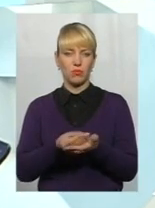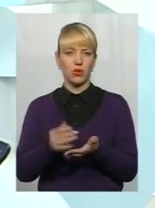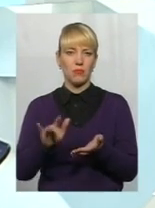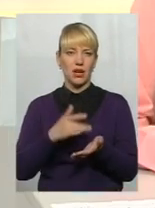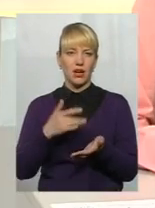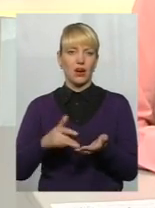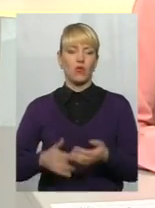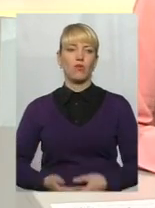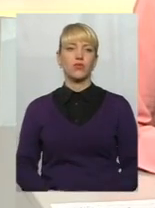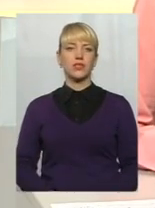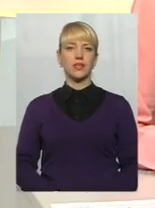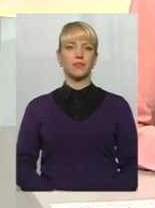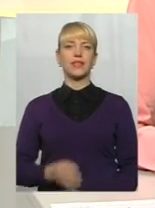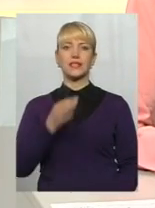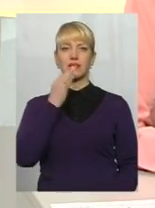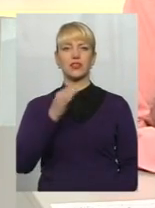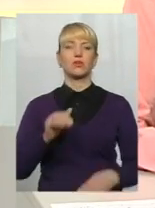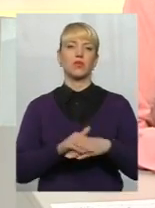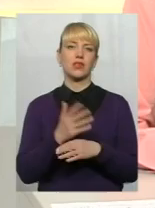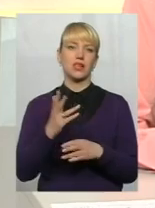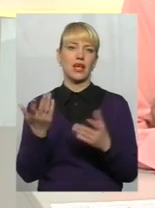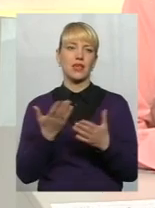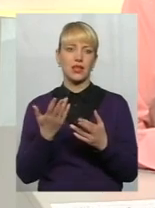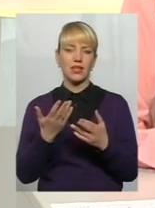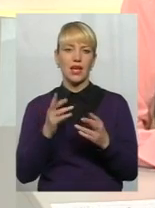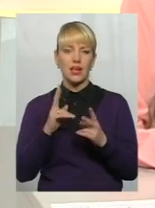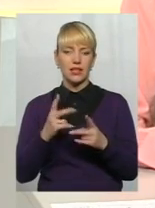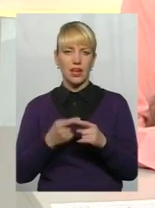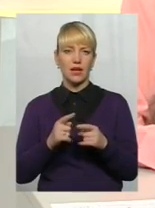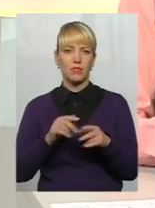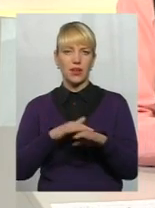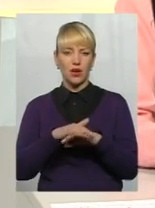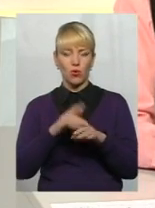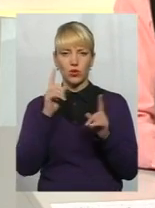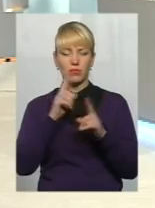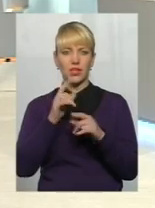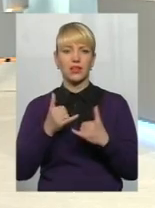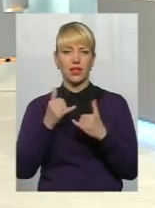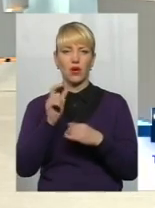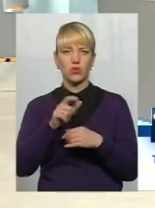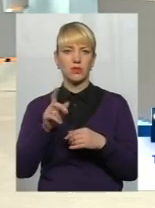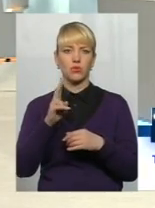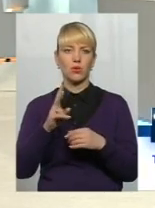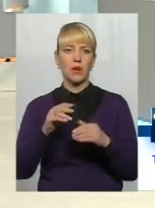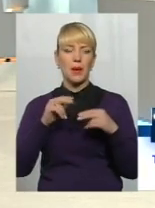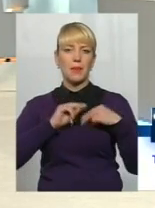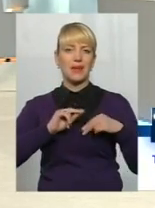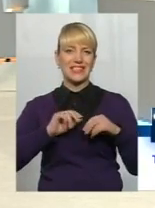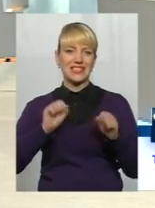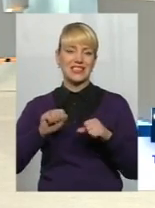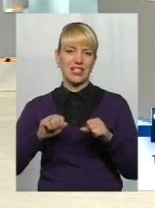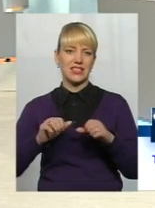Скажіть, будь ласка, а як зміна прожиткового мінімуму для осіб, які втратили працездатність, впливає на розмір мінімальної пенсії за віку?